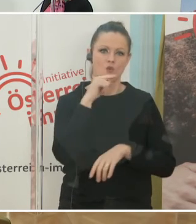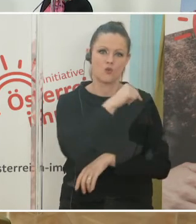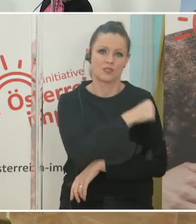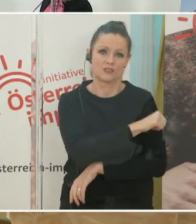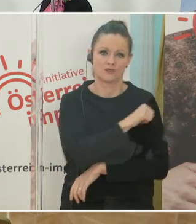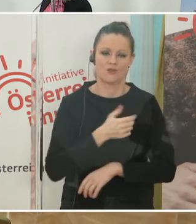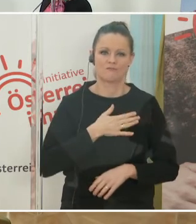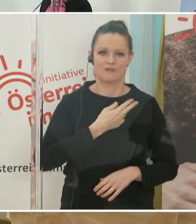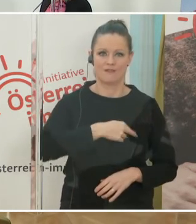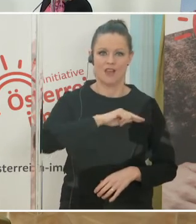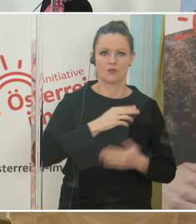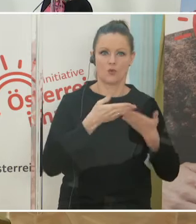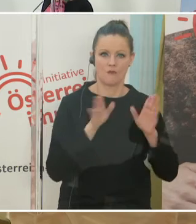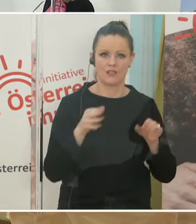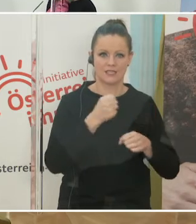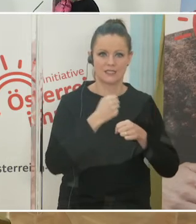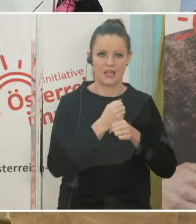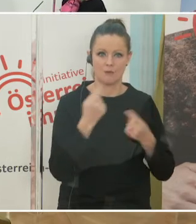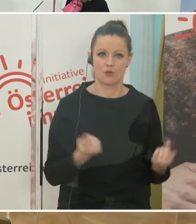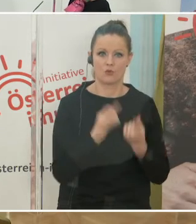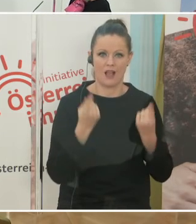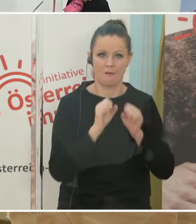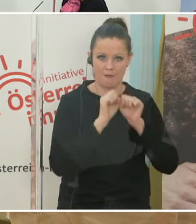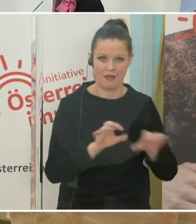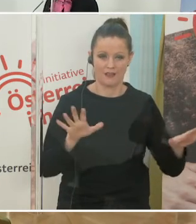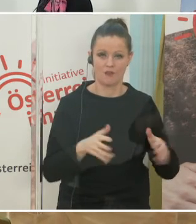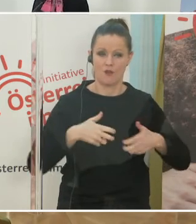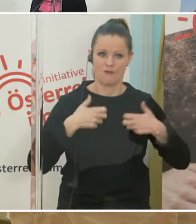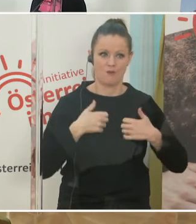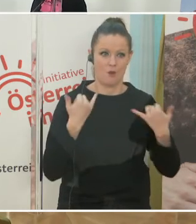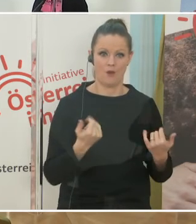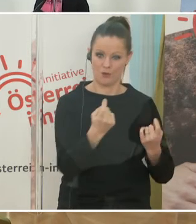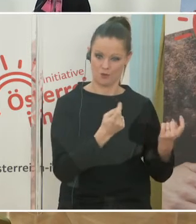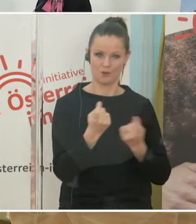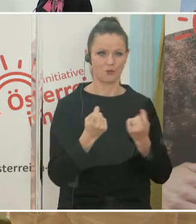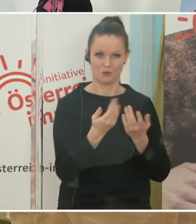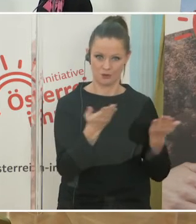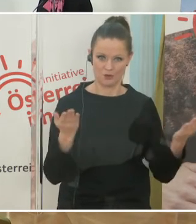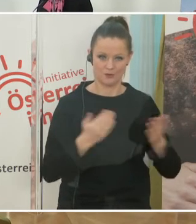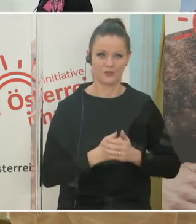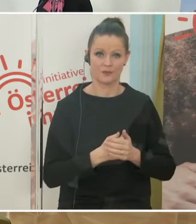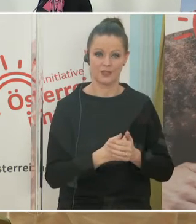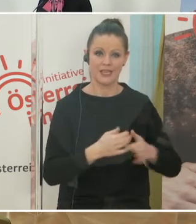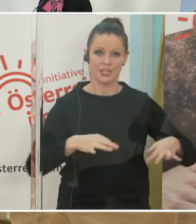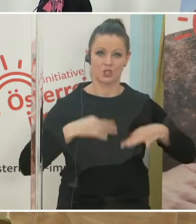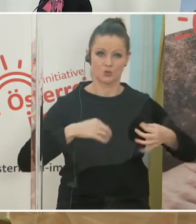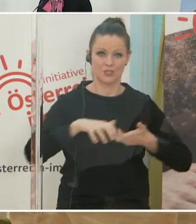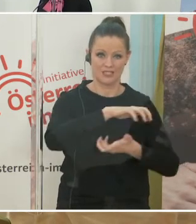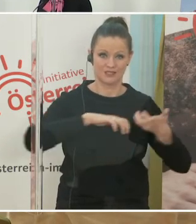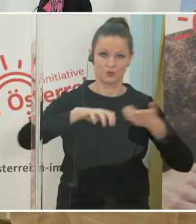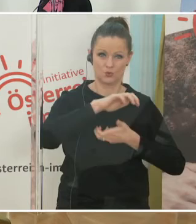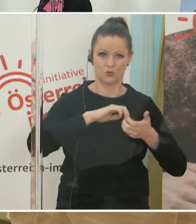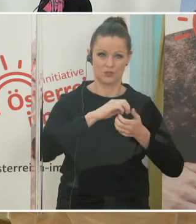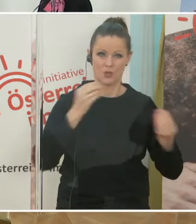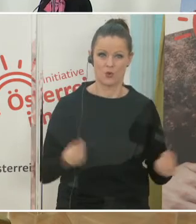Öffentlichkeitsarbeit und Kampagnen und freue mich sehr, dass Sie da heute alle gekommen sind. Die Gesundheitskrise, die durch die Pandemie